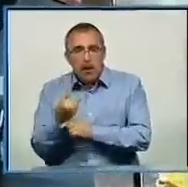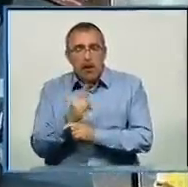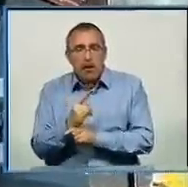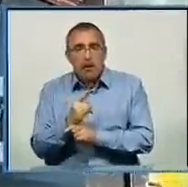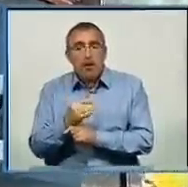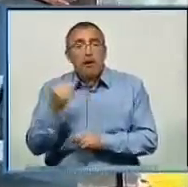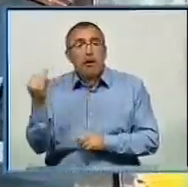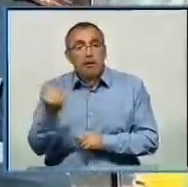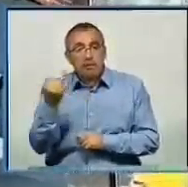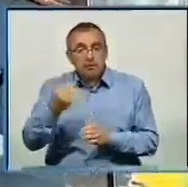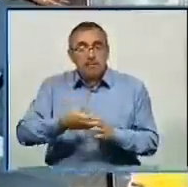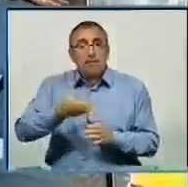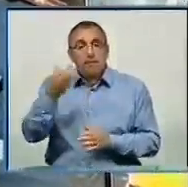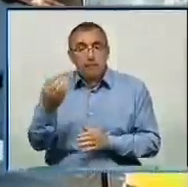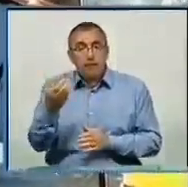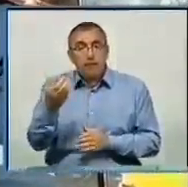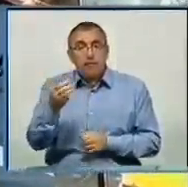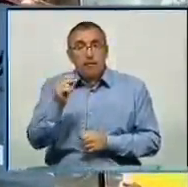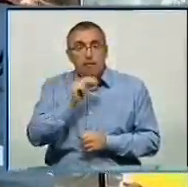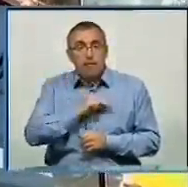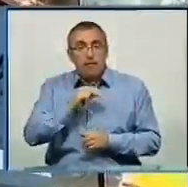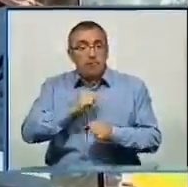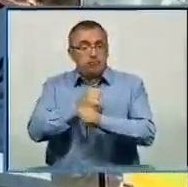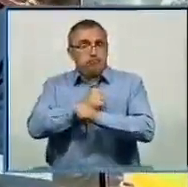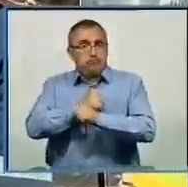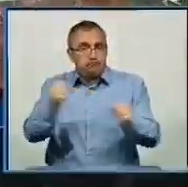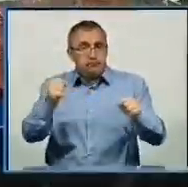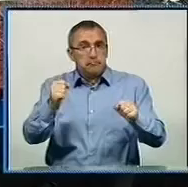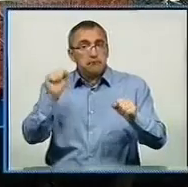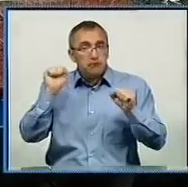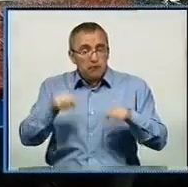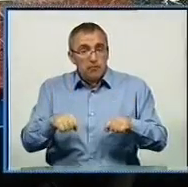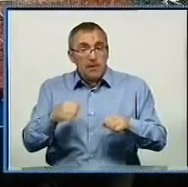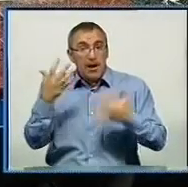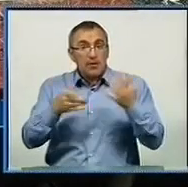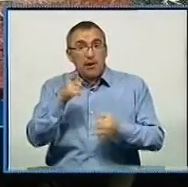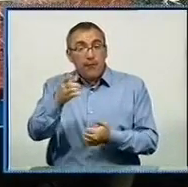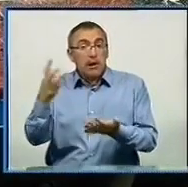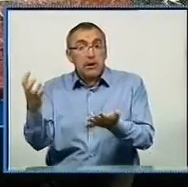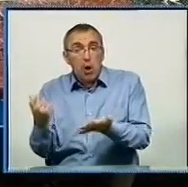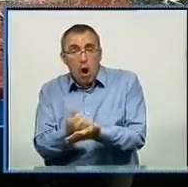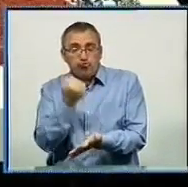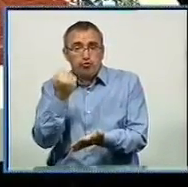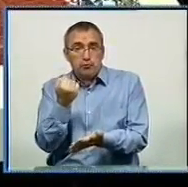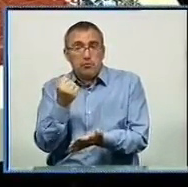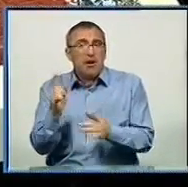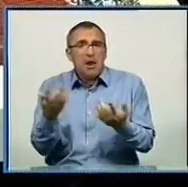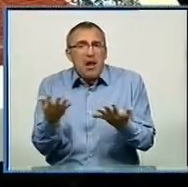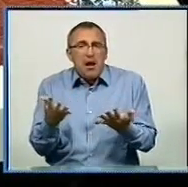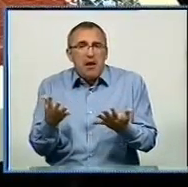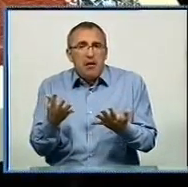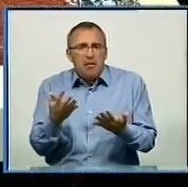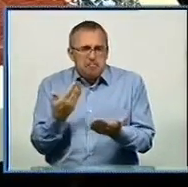Цікаво, ви маємо ляльку, спрацьовує вибухонебезпечний пристрій. Якщо ви знайшли якийсь